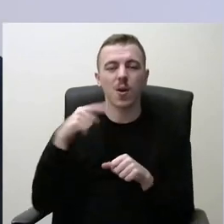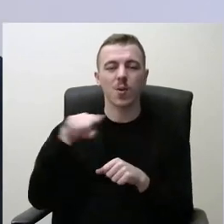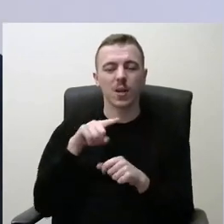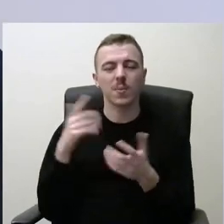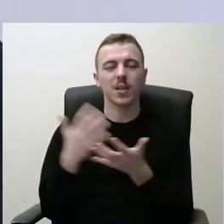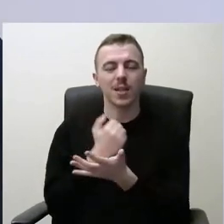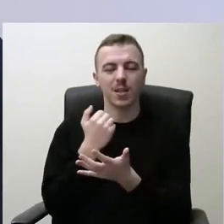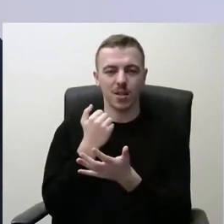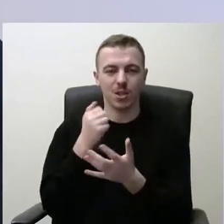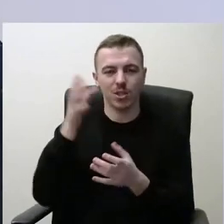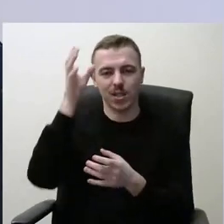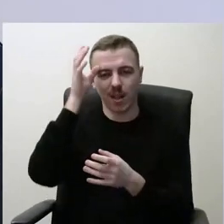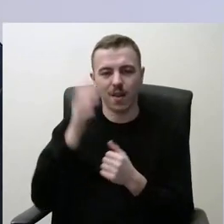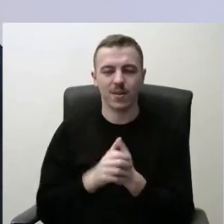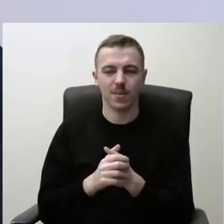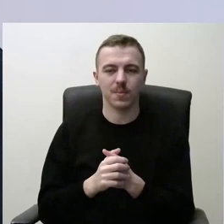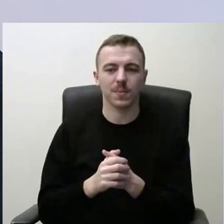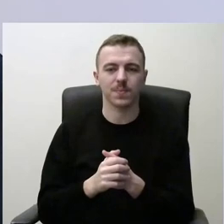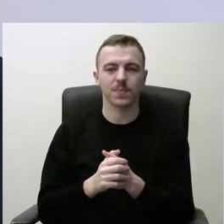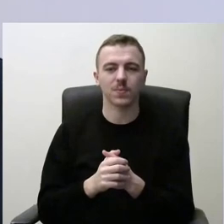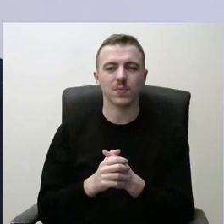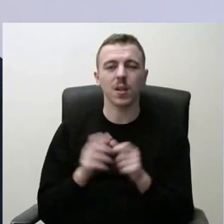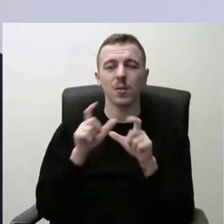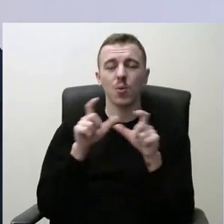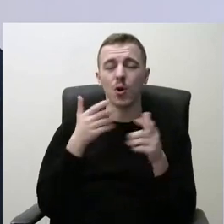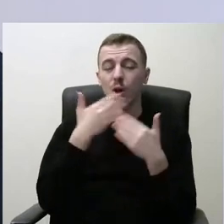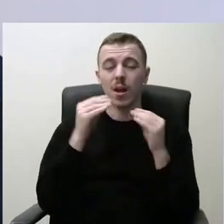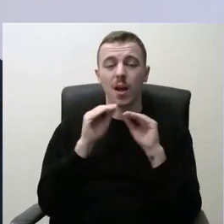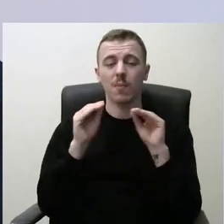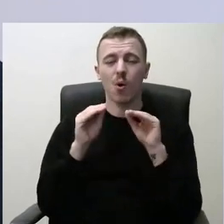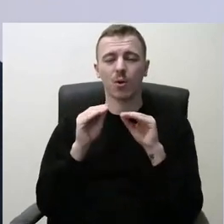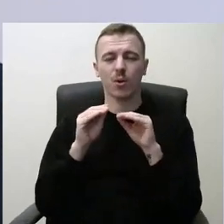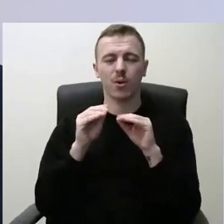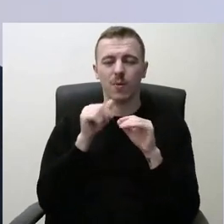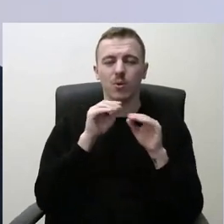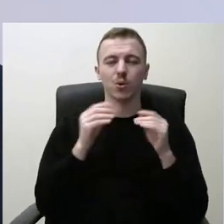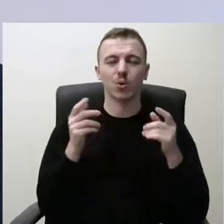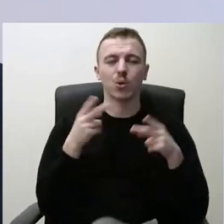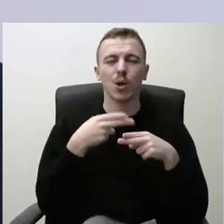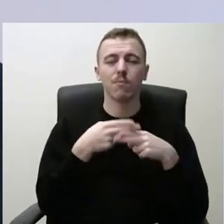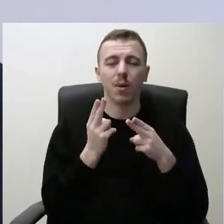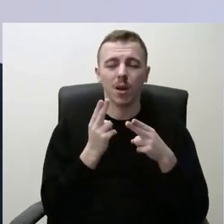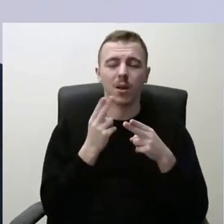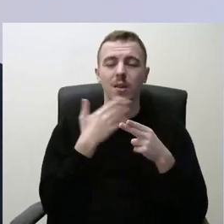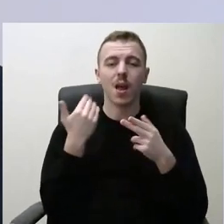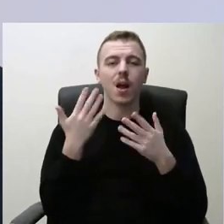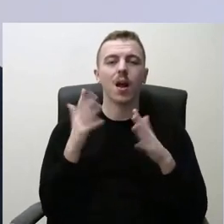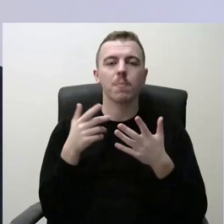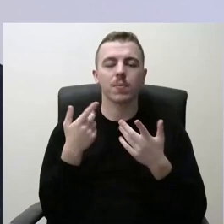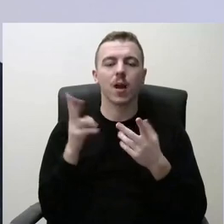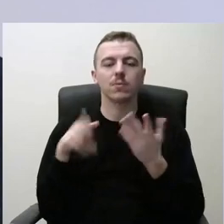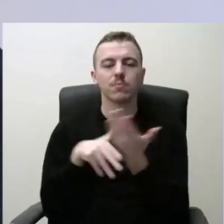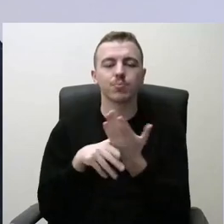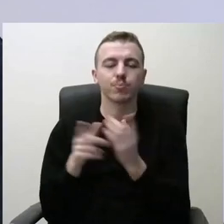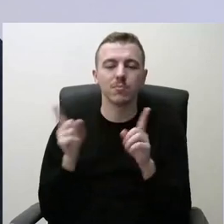įsilavinimą. Tai, kad mokykloje nėra mokytojų, kad kai susirga dėra kuo jį pagvaduot, pavaduoja vieni kitus, yra didelė